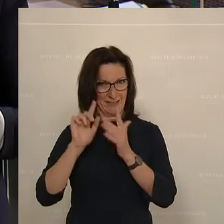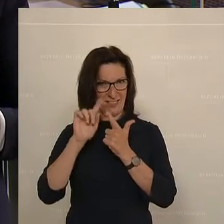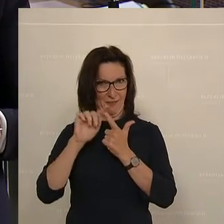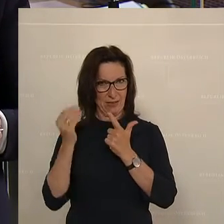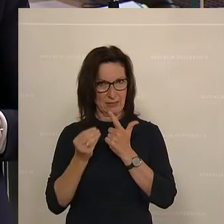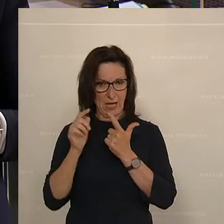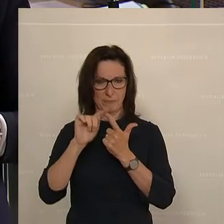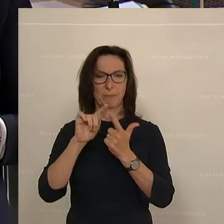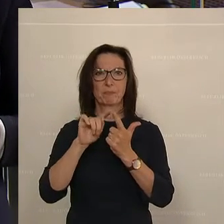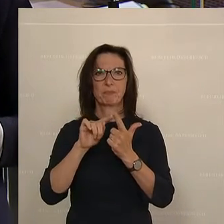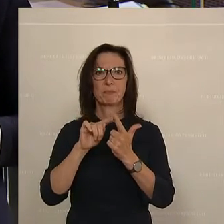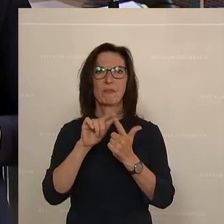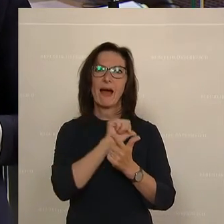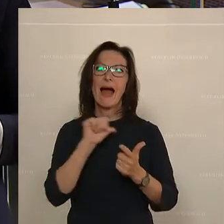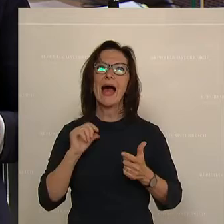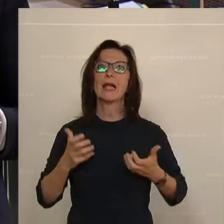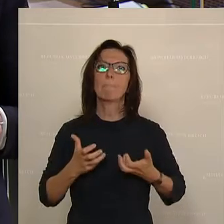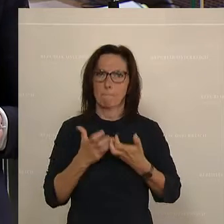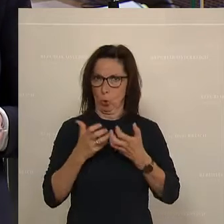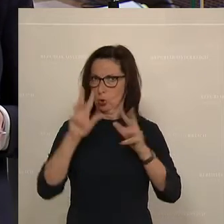eigene Produktion.